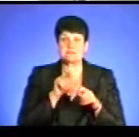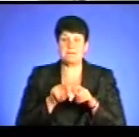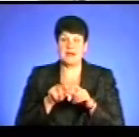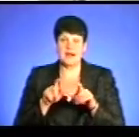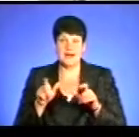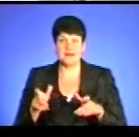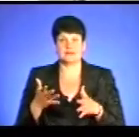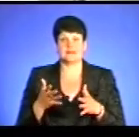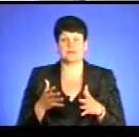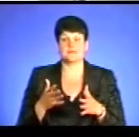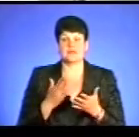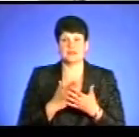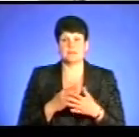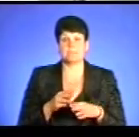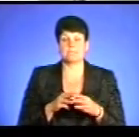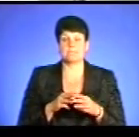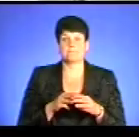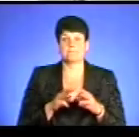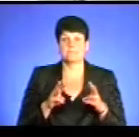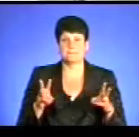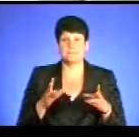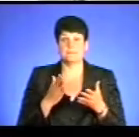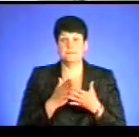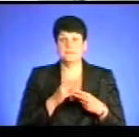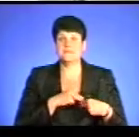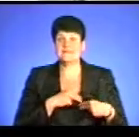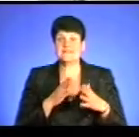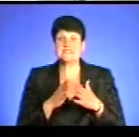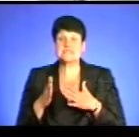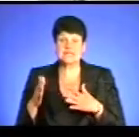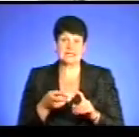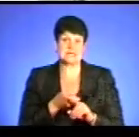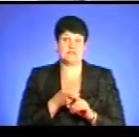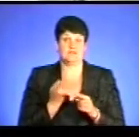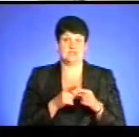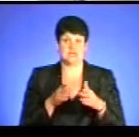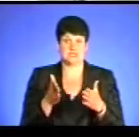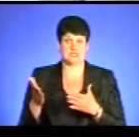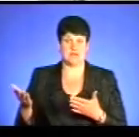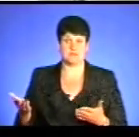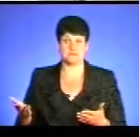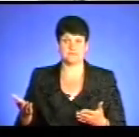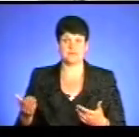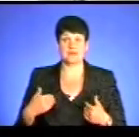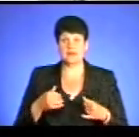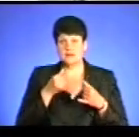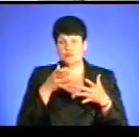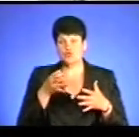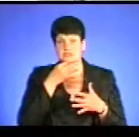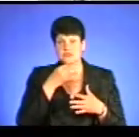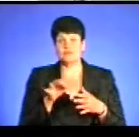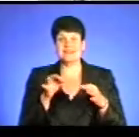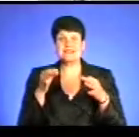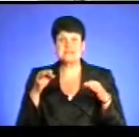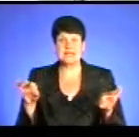люди. це дуже голосне слово. Це є працівники системи, які залежні від тої системи. Я не можу їх назвати незалежними